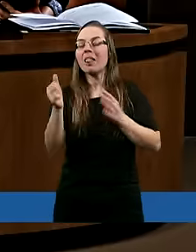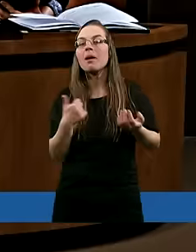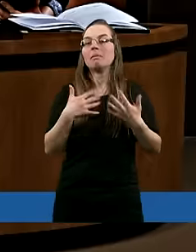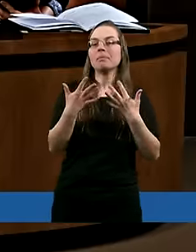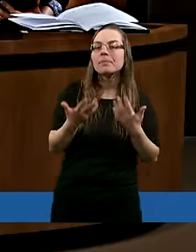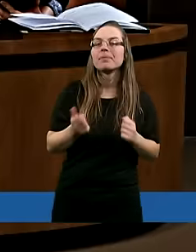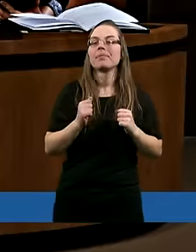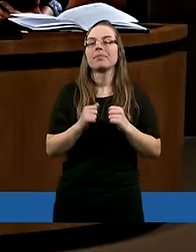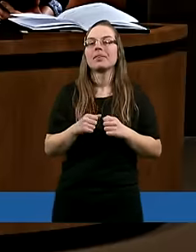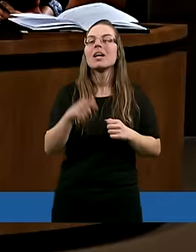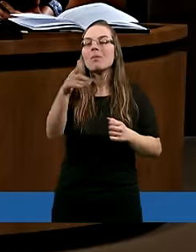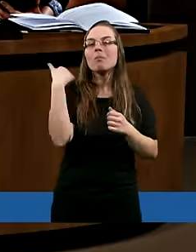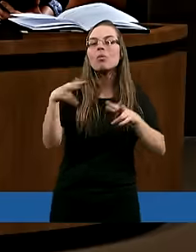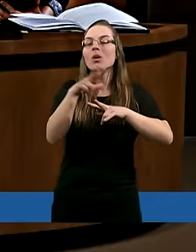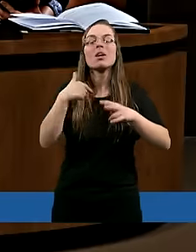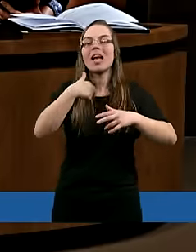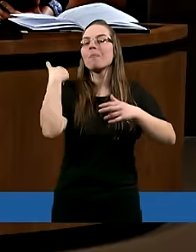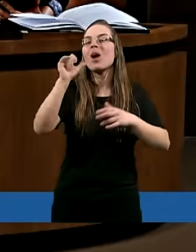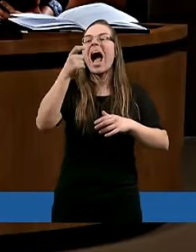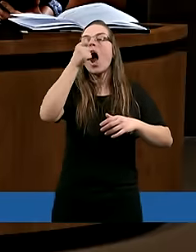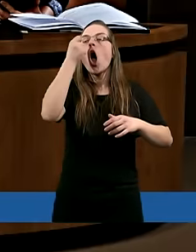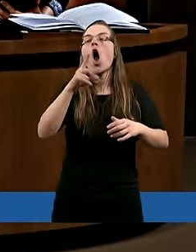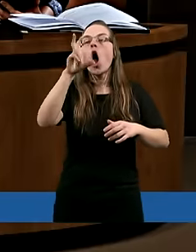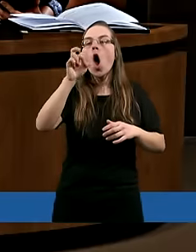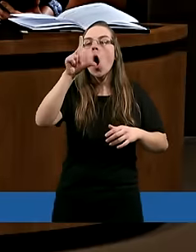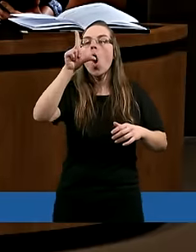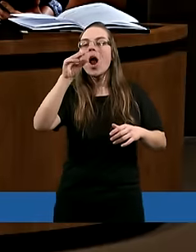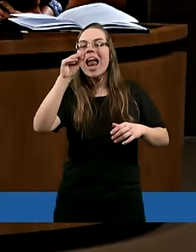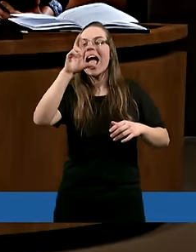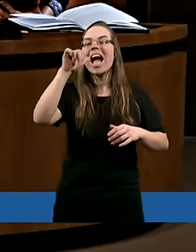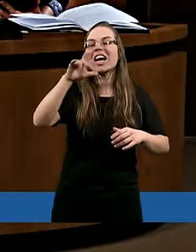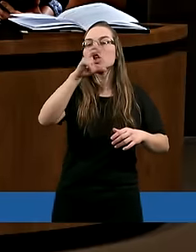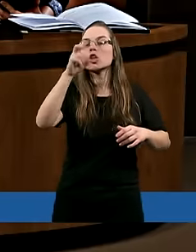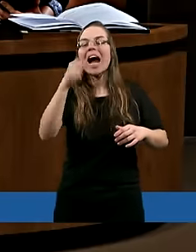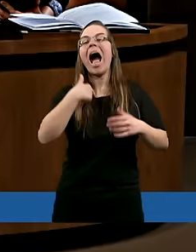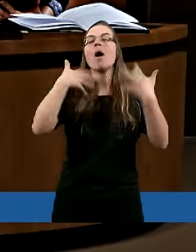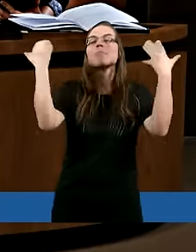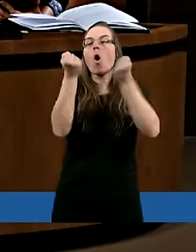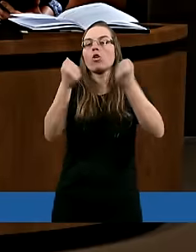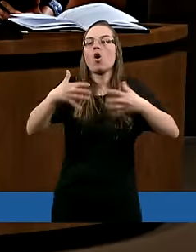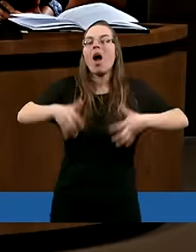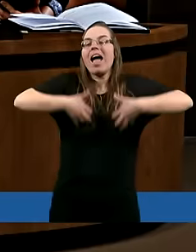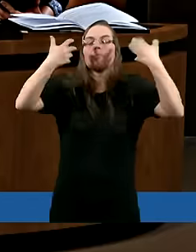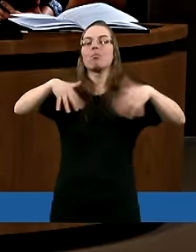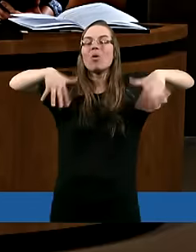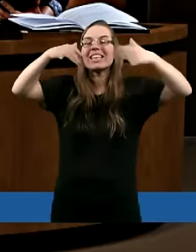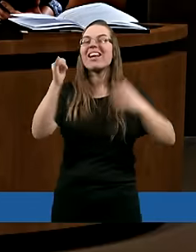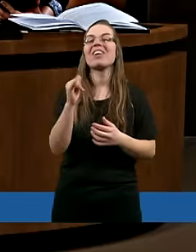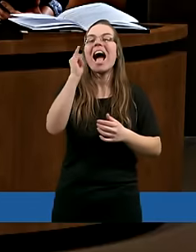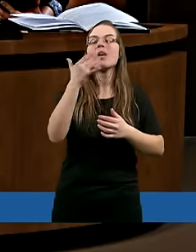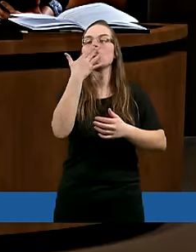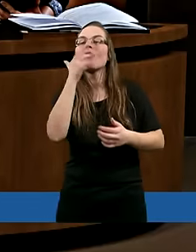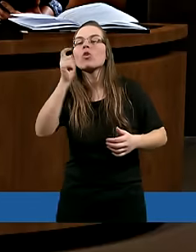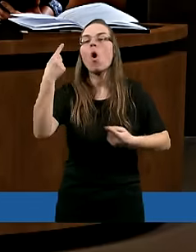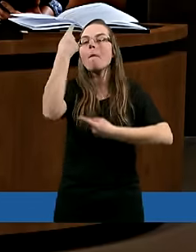A byłam w rodzinie postrzegana jako choleryczka, jako osoba niesamowicie impulsywna i zawsze mówiąca to, co myśli.